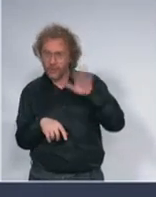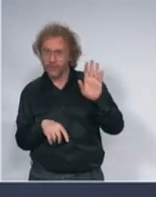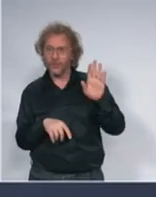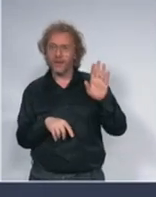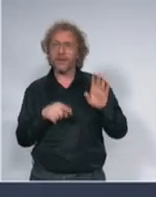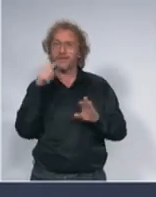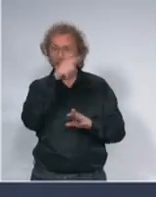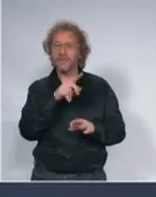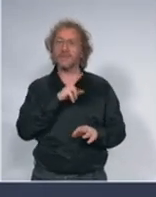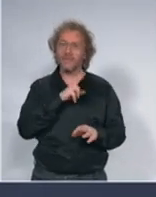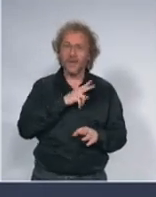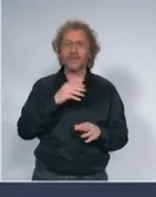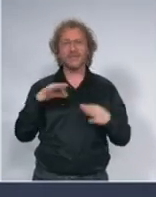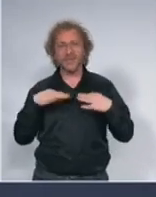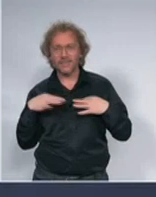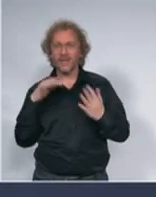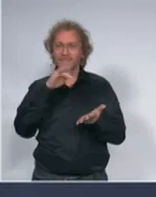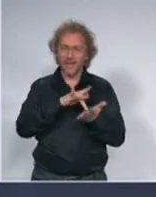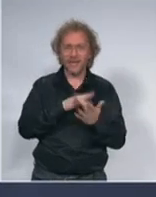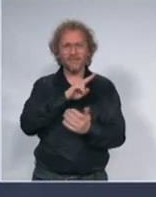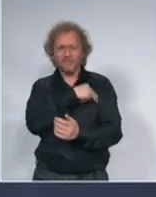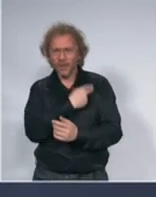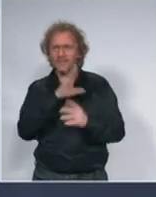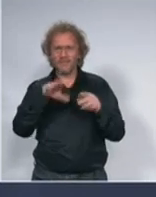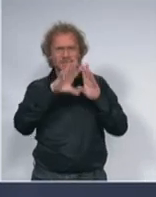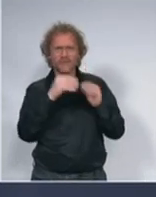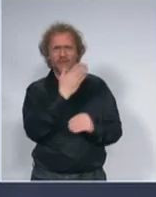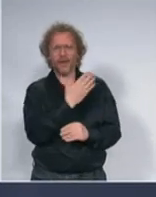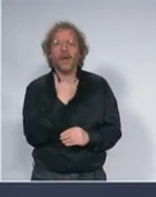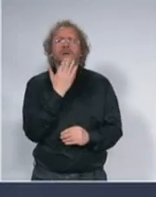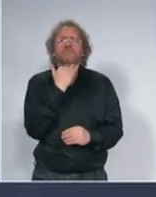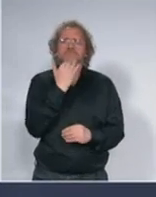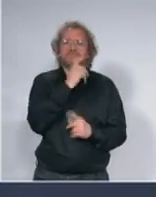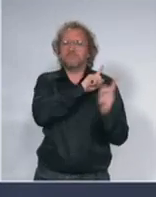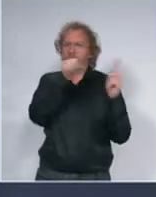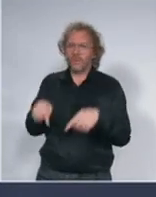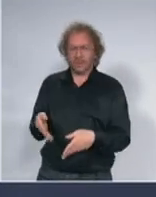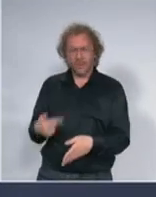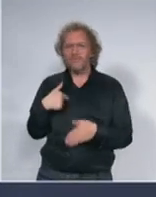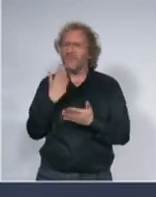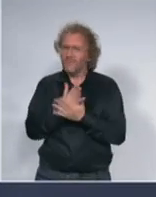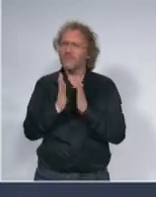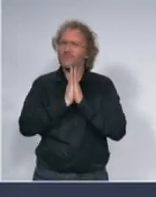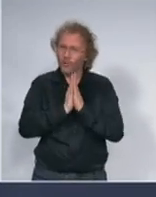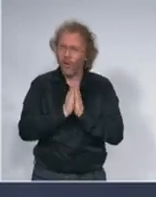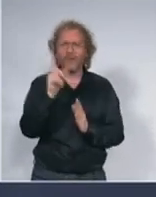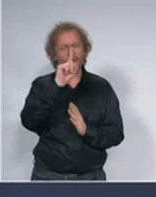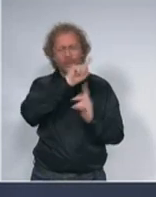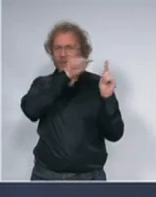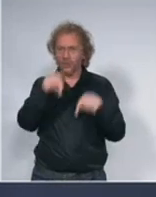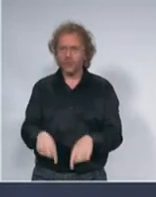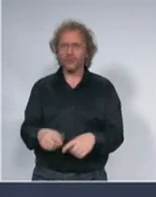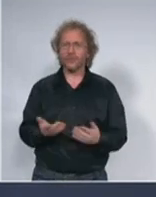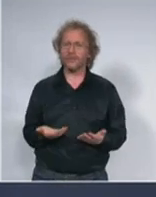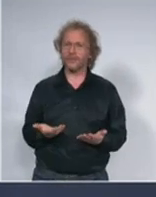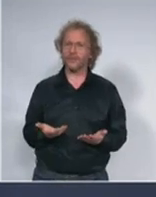zdravstveni centar za njih mi smo apelovali i molili molili da ne dolaze zato što na kraju krajeva i